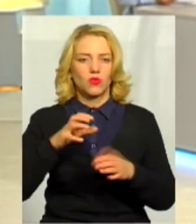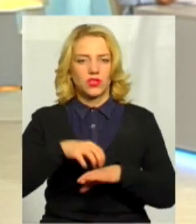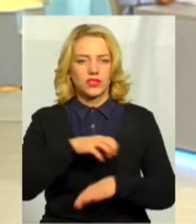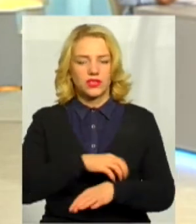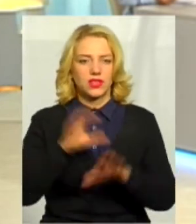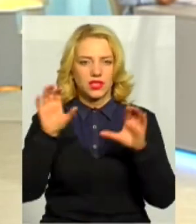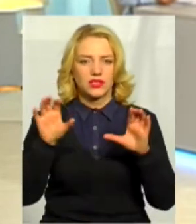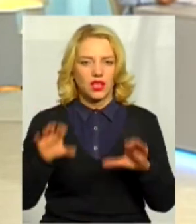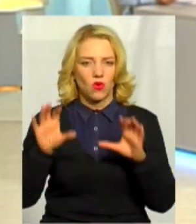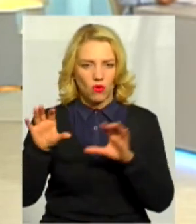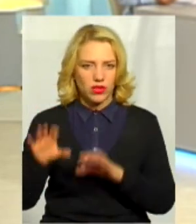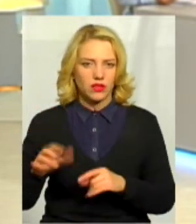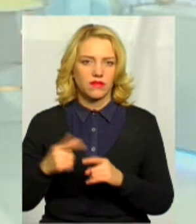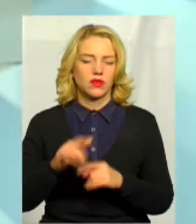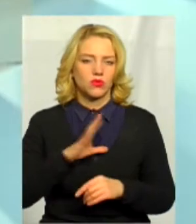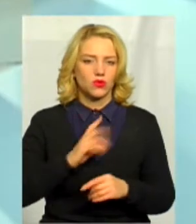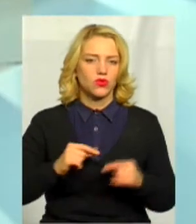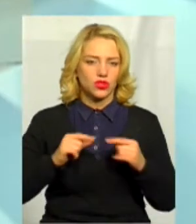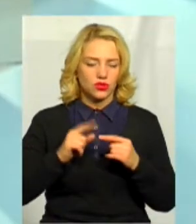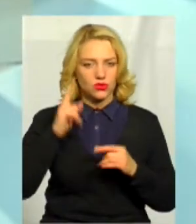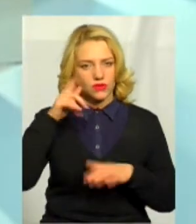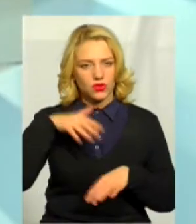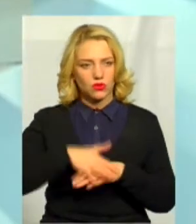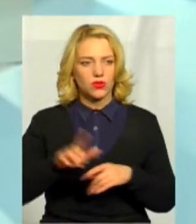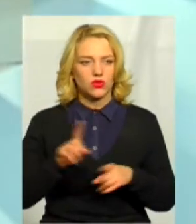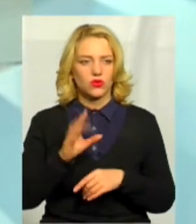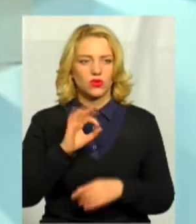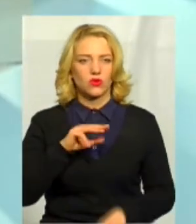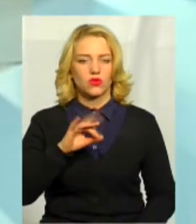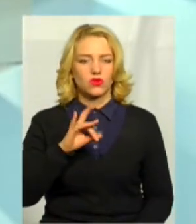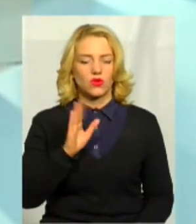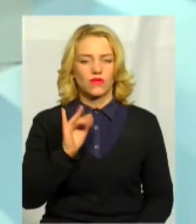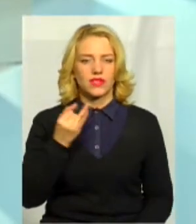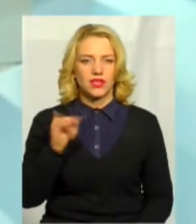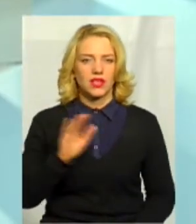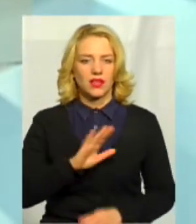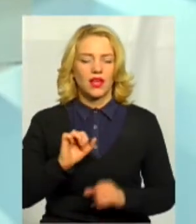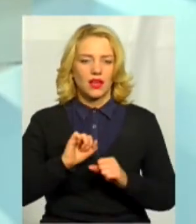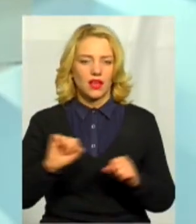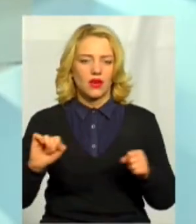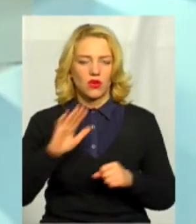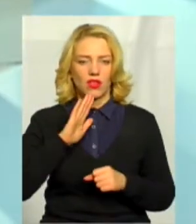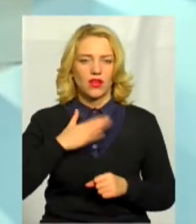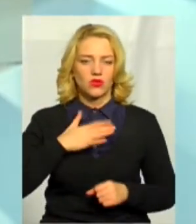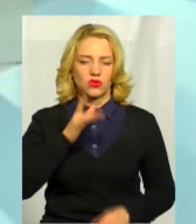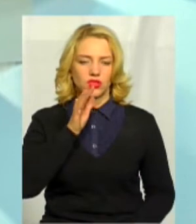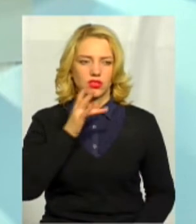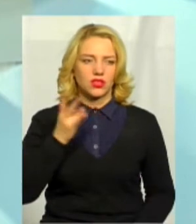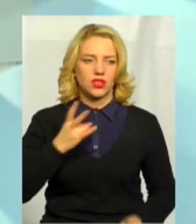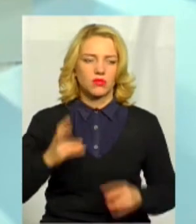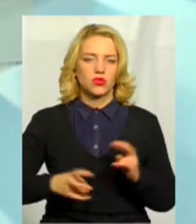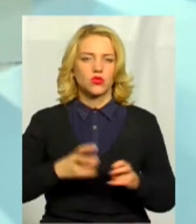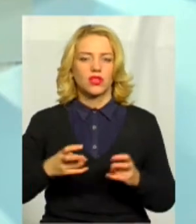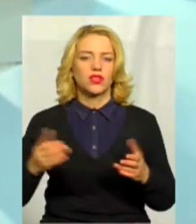чітко усвідомлено, що Островський якби уже не герой нашого часу і потрібно шукати нові